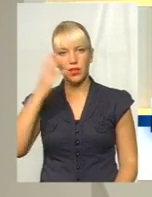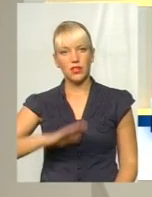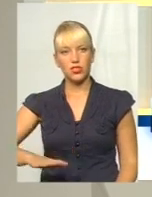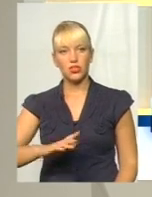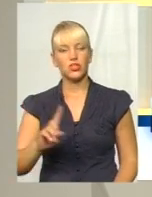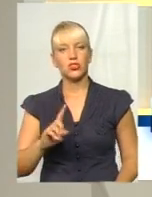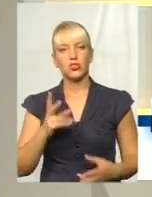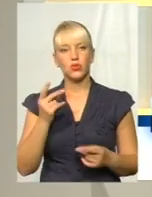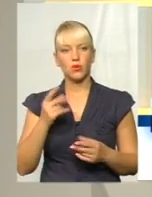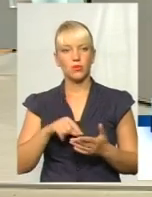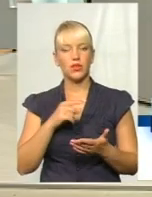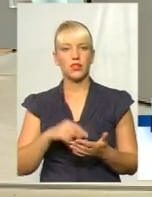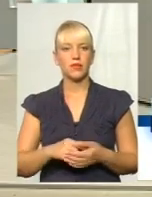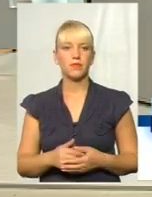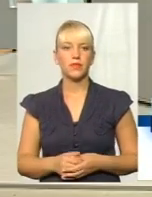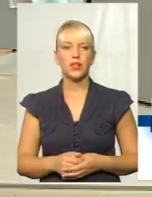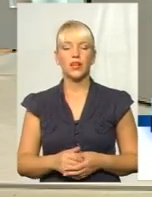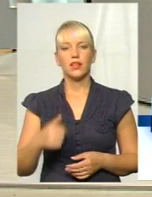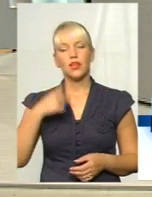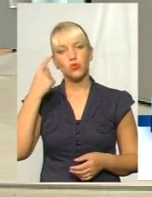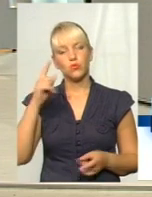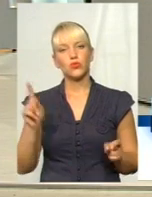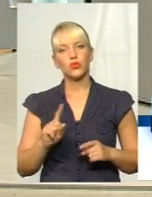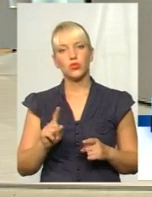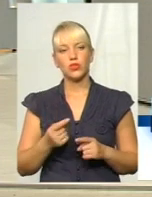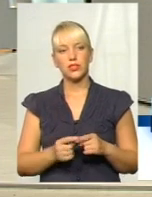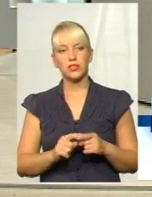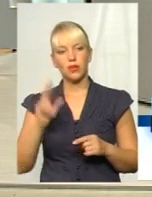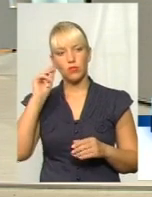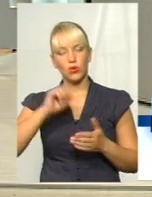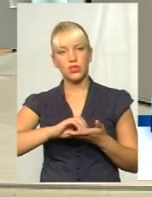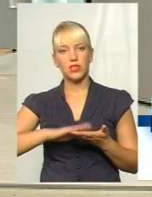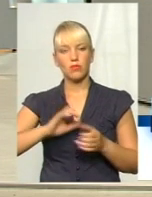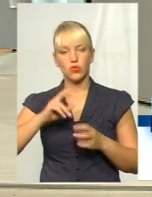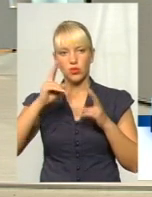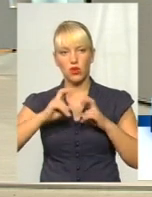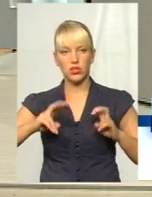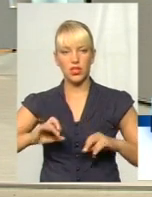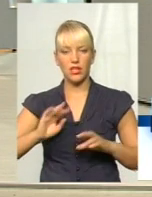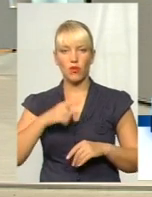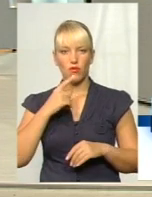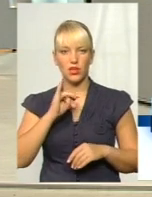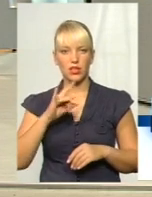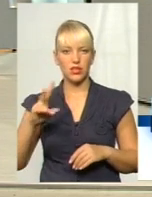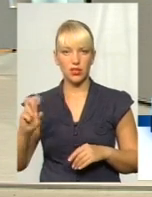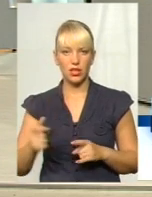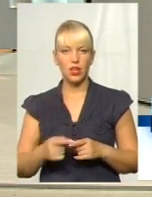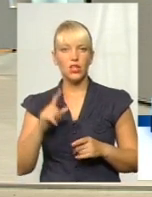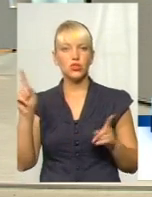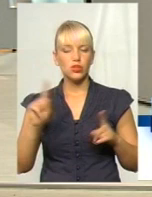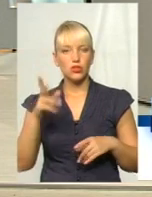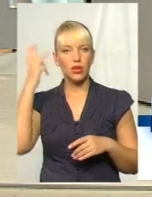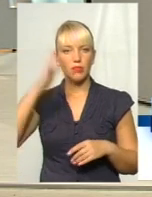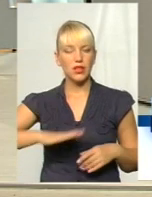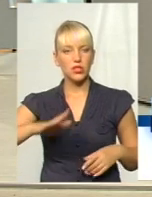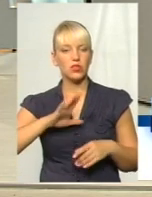що ви думаєте, пані Наталі? Я думаю, що, можливо, цей показник можна розглядати, от як правильно пані Ірина зазначила, що Хмельниччина